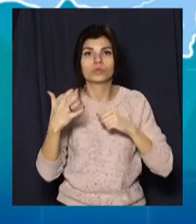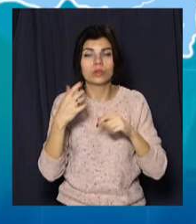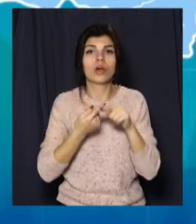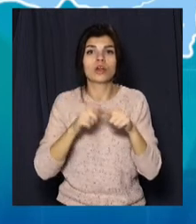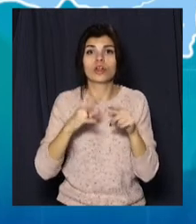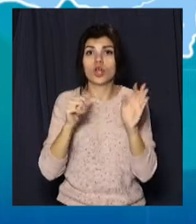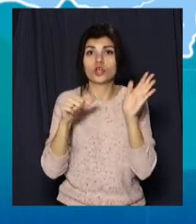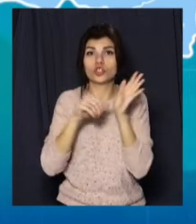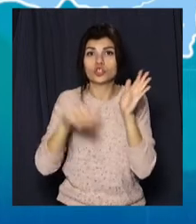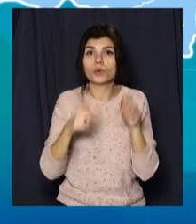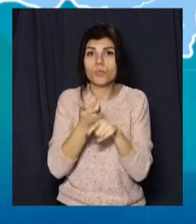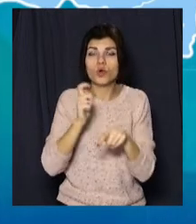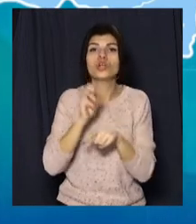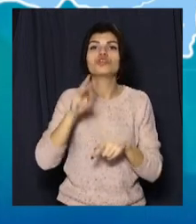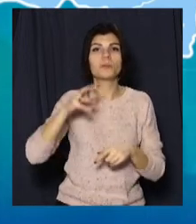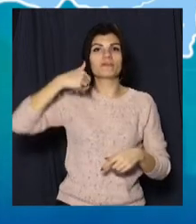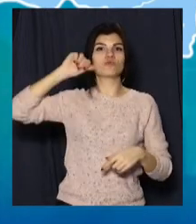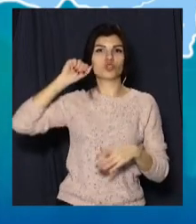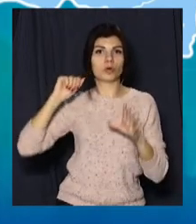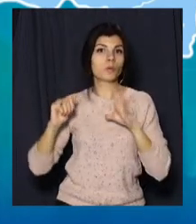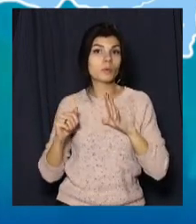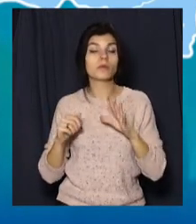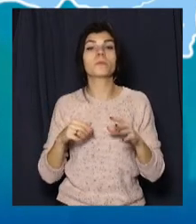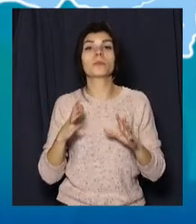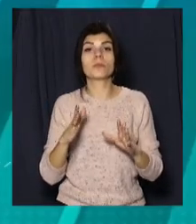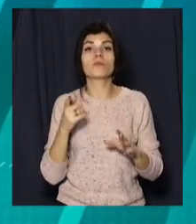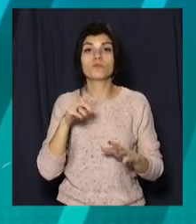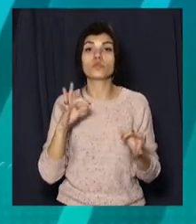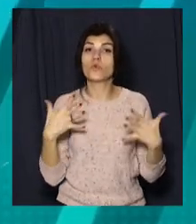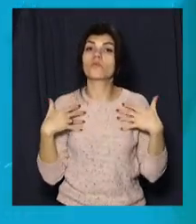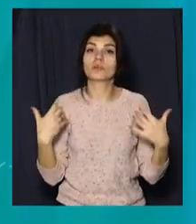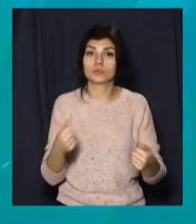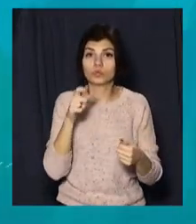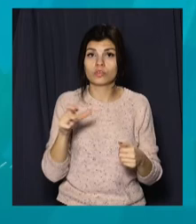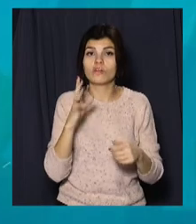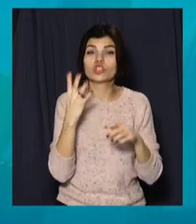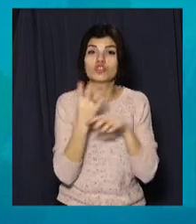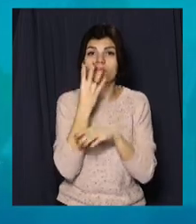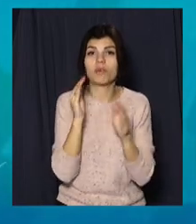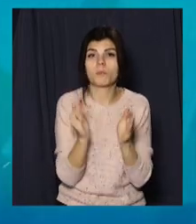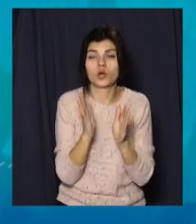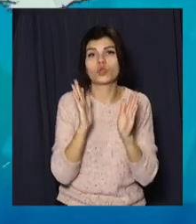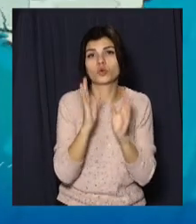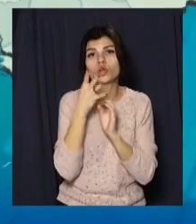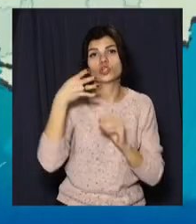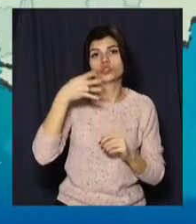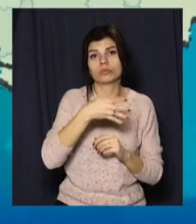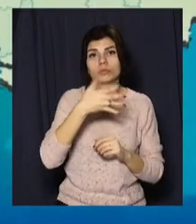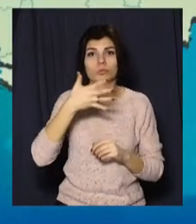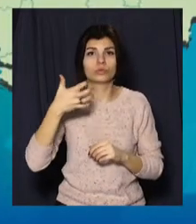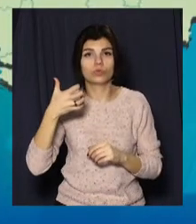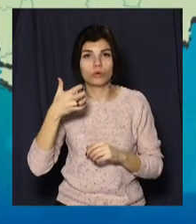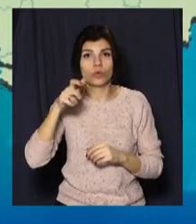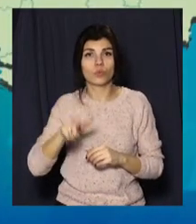на 6 тисяч більше, ніж за попередню добу. Водночас подолали недугу вчетверо менше – лише 4,5 тисячі.